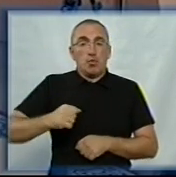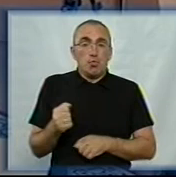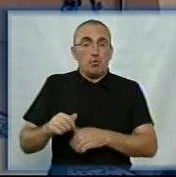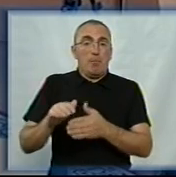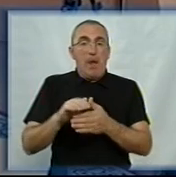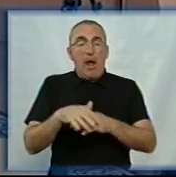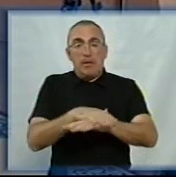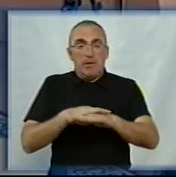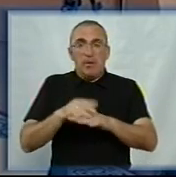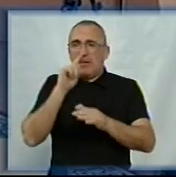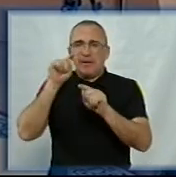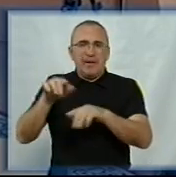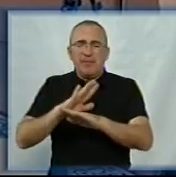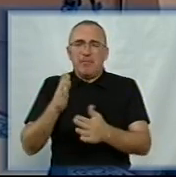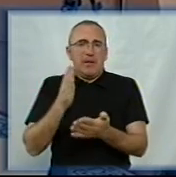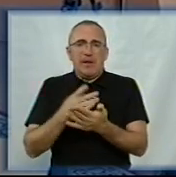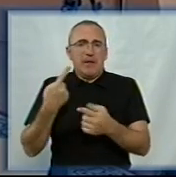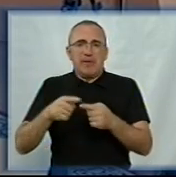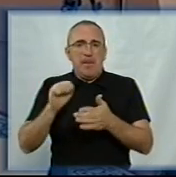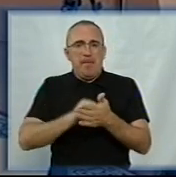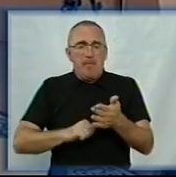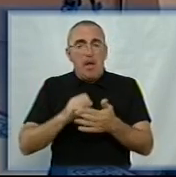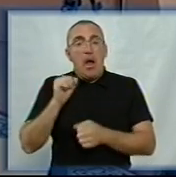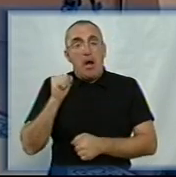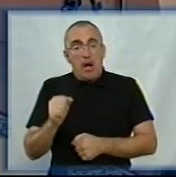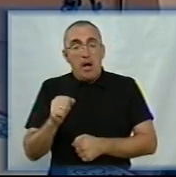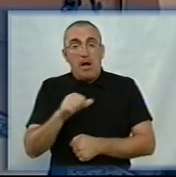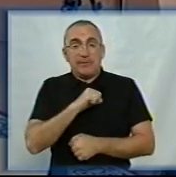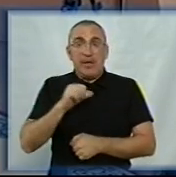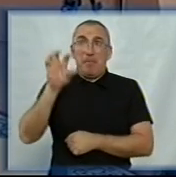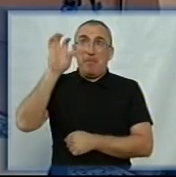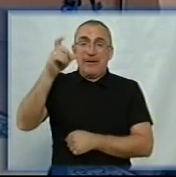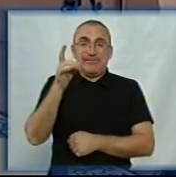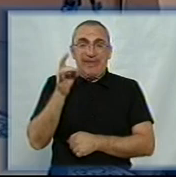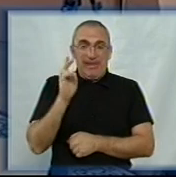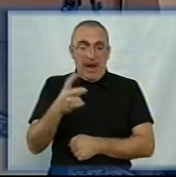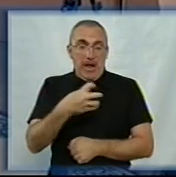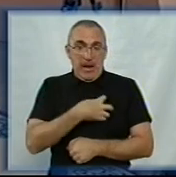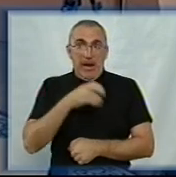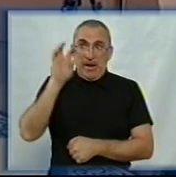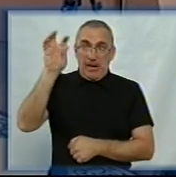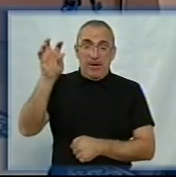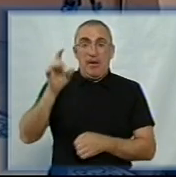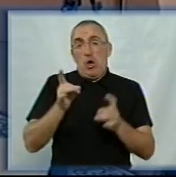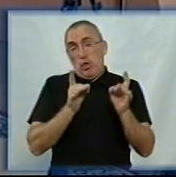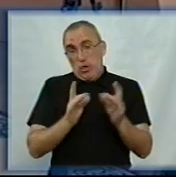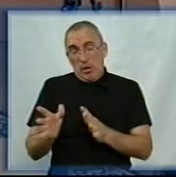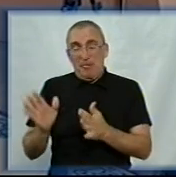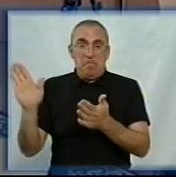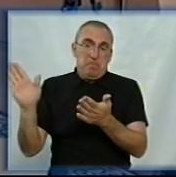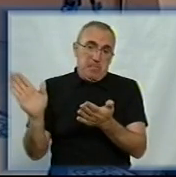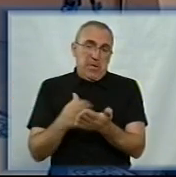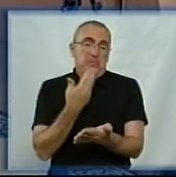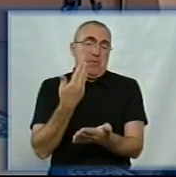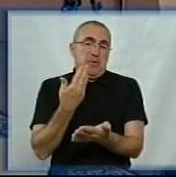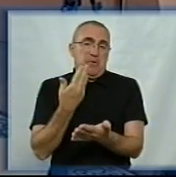зачіпаємо і не має ніяких на це підстав, а сам знак в нормальному режимі прибрати,